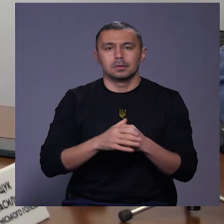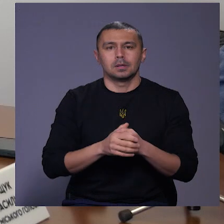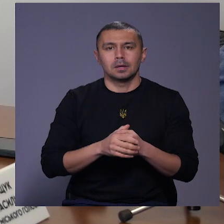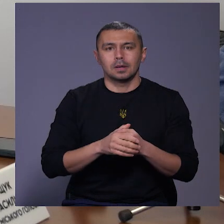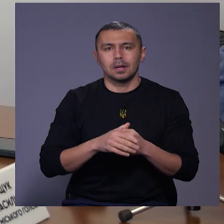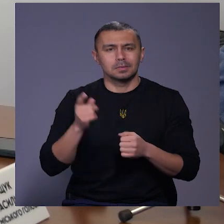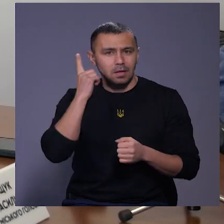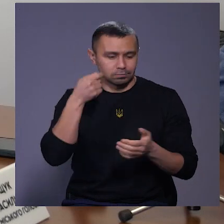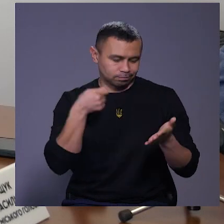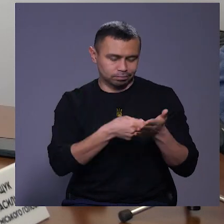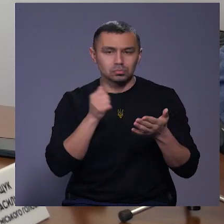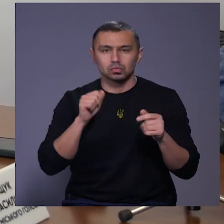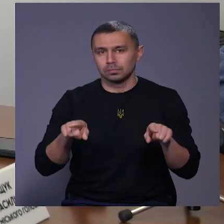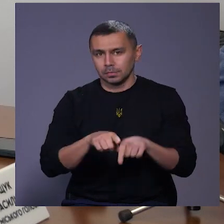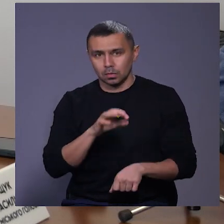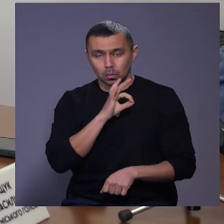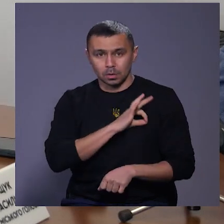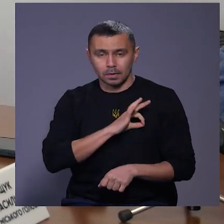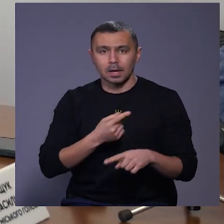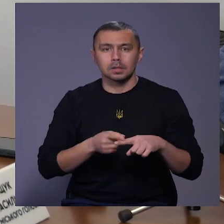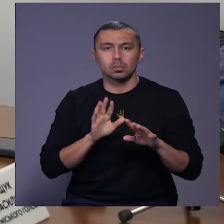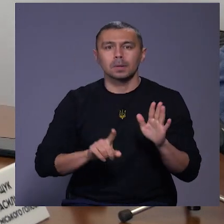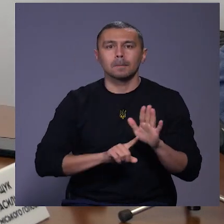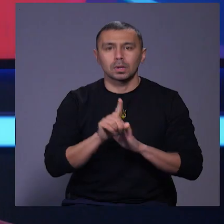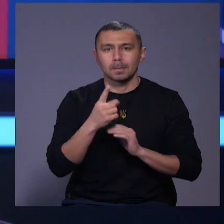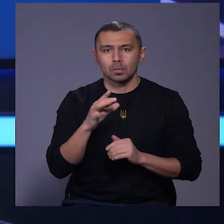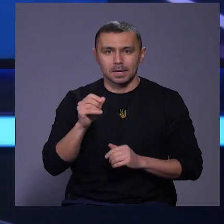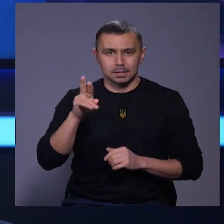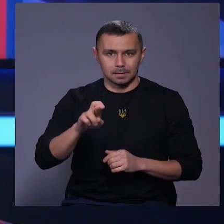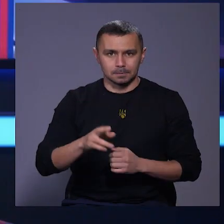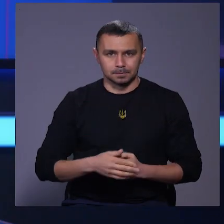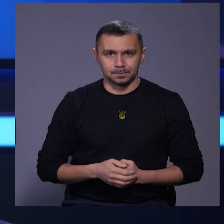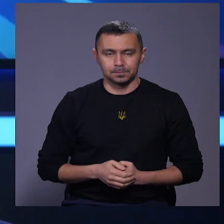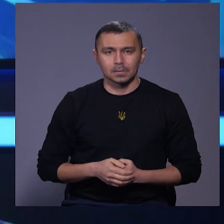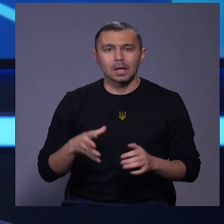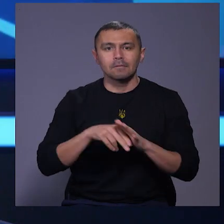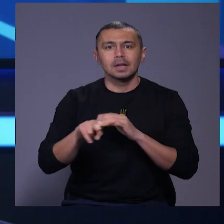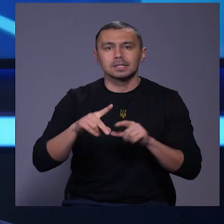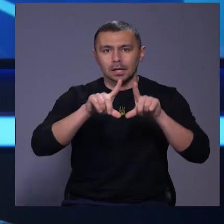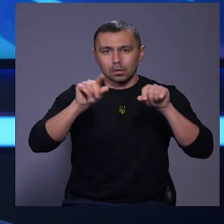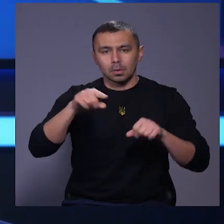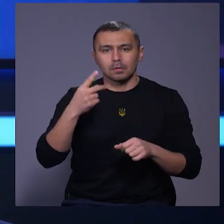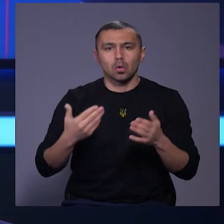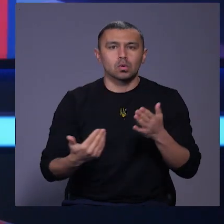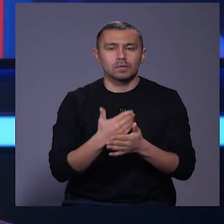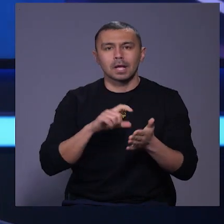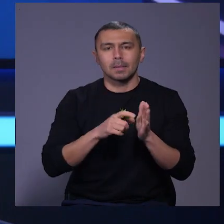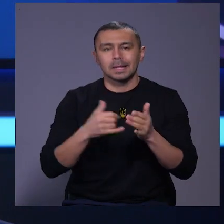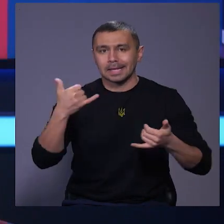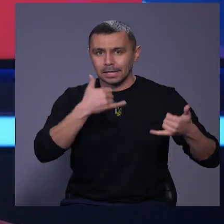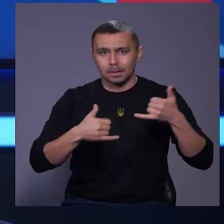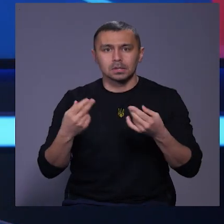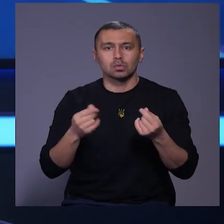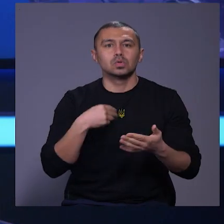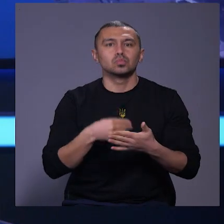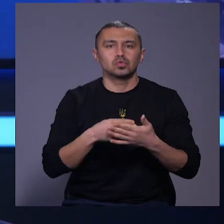NFC-телефону можна буде користуватися. Це буде з 1 березня. В ліцеї номер два оновили кабінет хімії. За